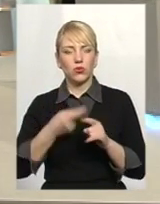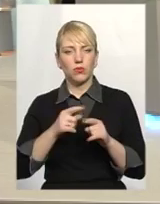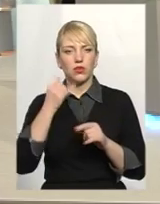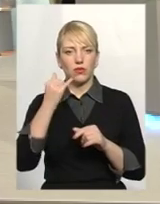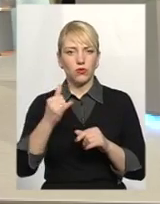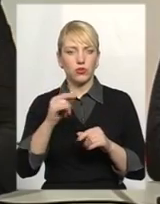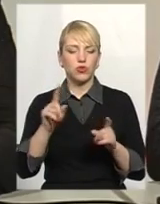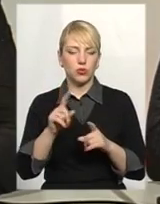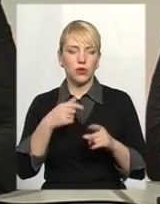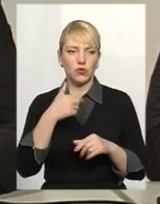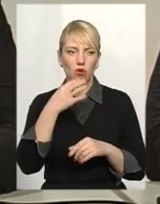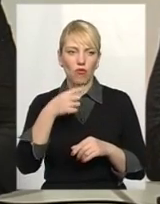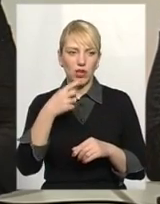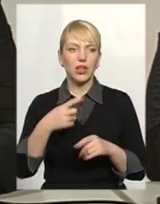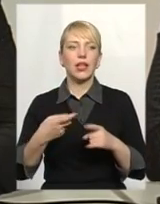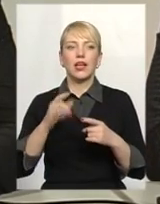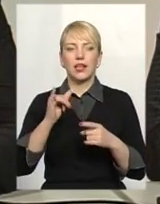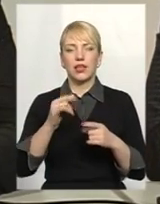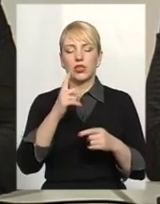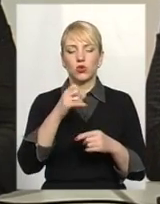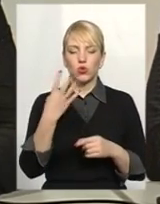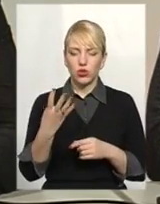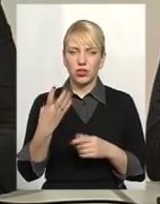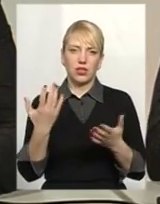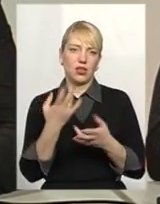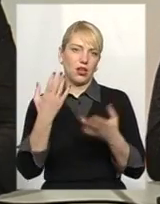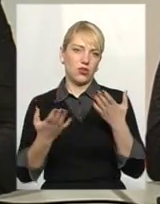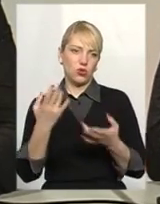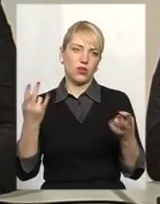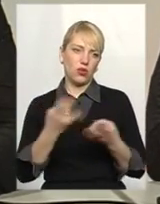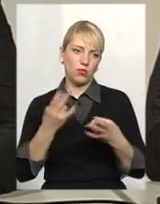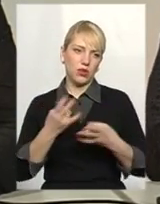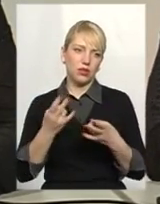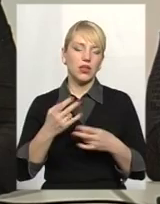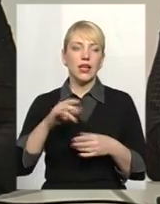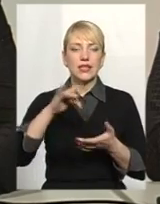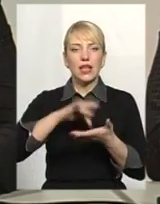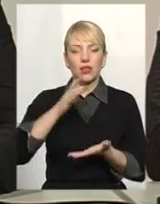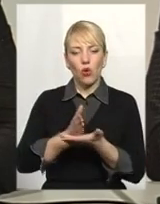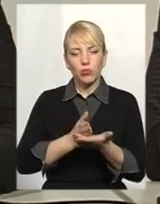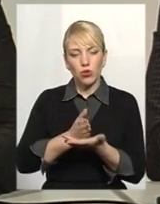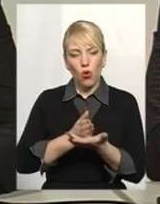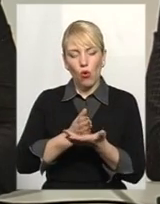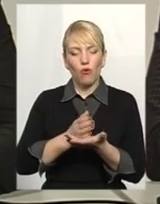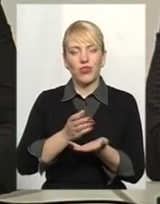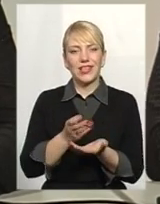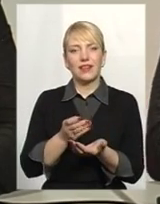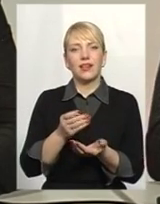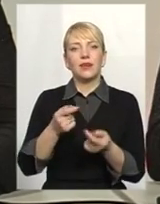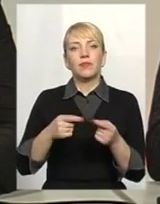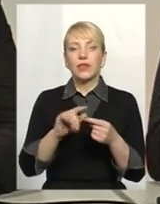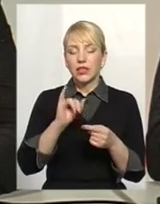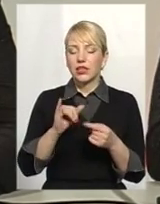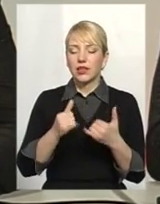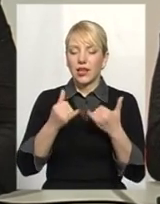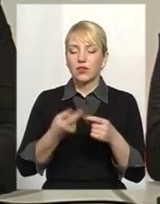сказав Віталій Володимирович, дзвоніть по телефону 104, якщо необхідно. В Центру обслуговування клієнтів телефони також є. Для того, щоб